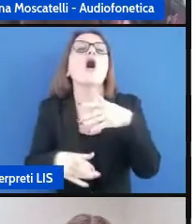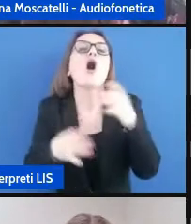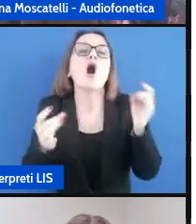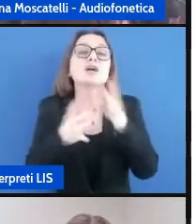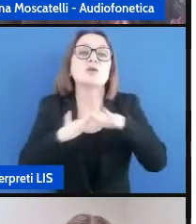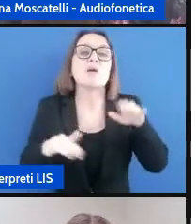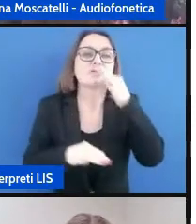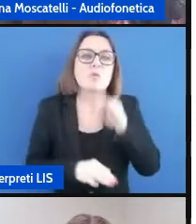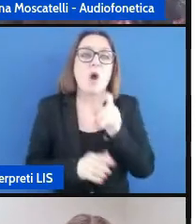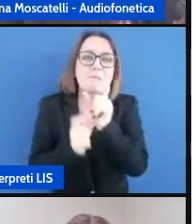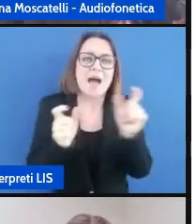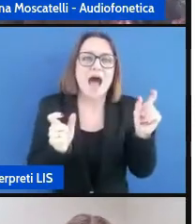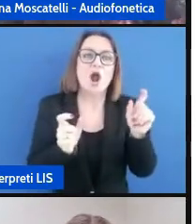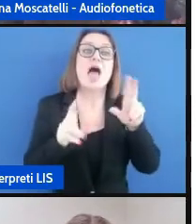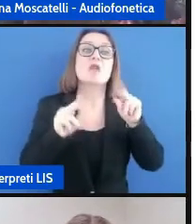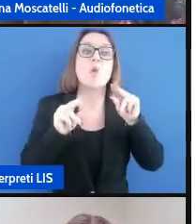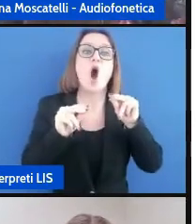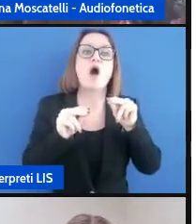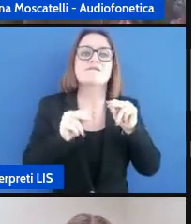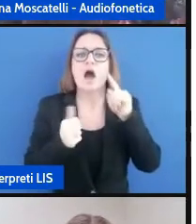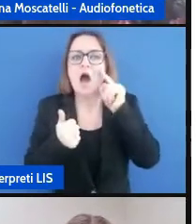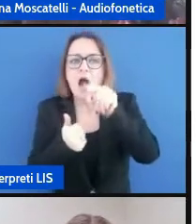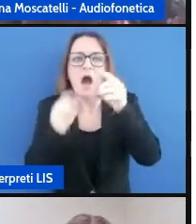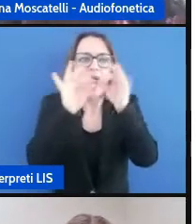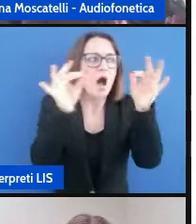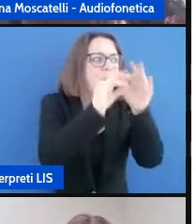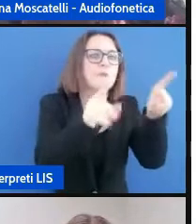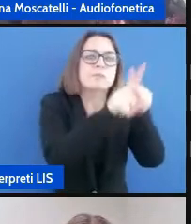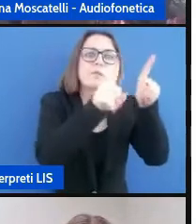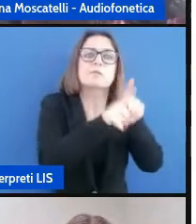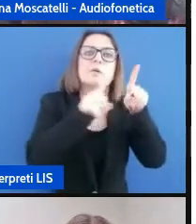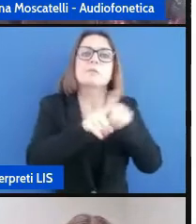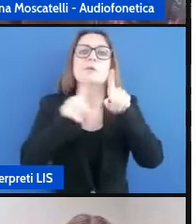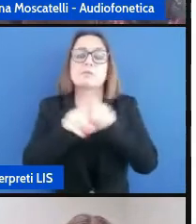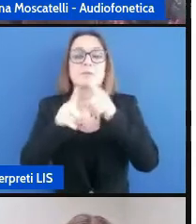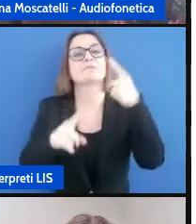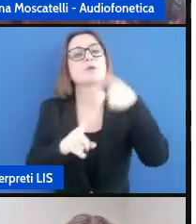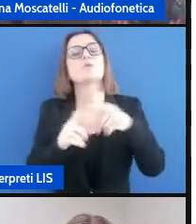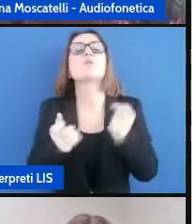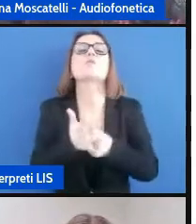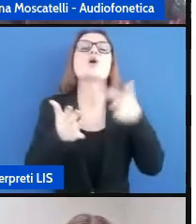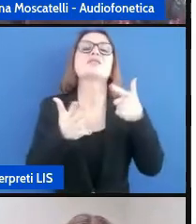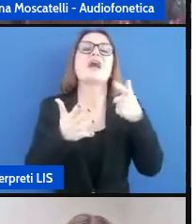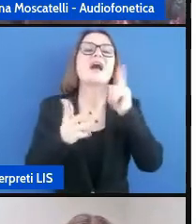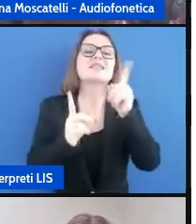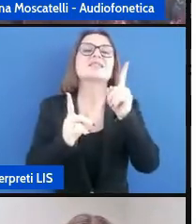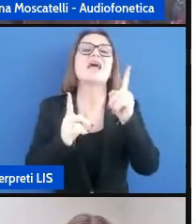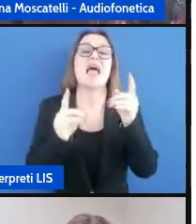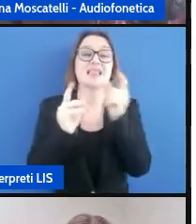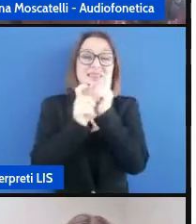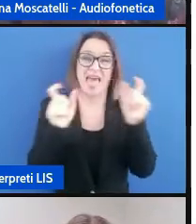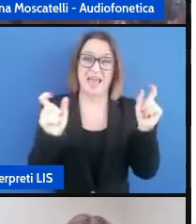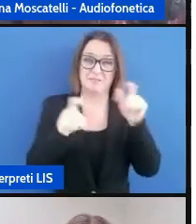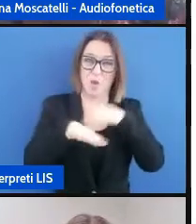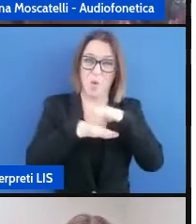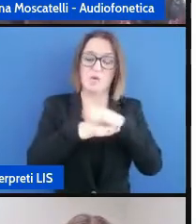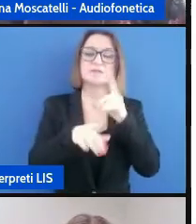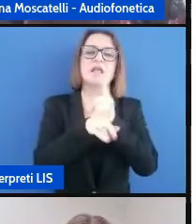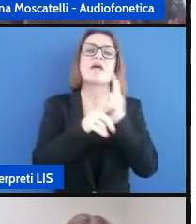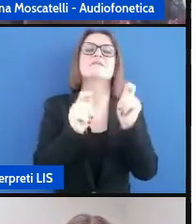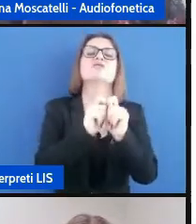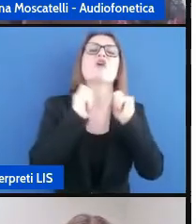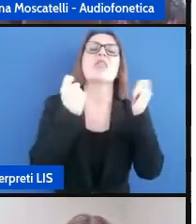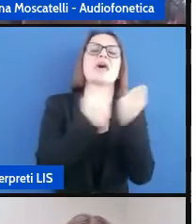poi è importantissimo compiere delle generalizzazioni del lessico utilizzato non basta che lui